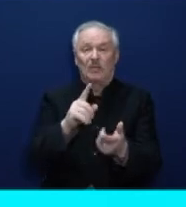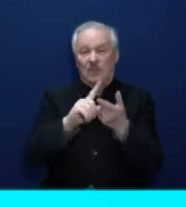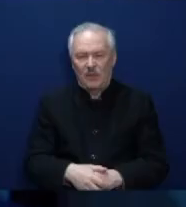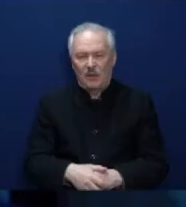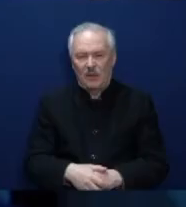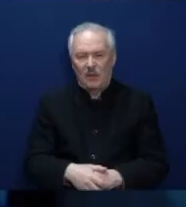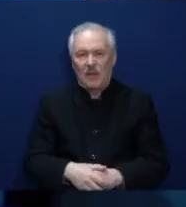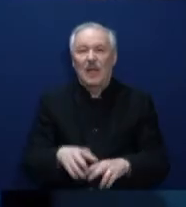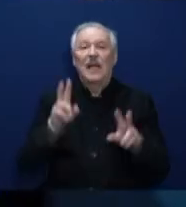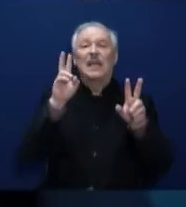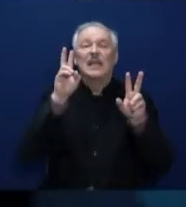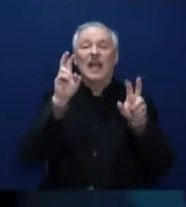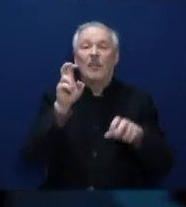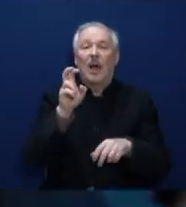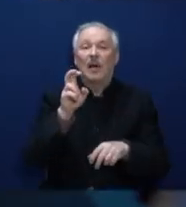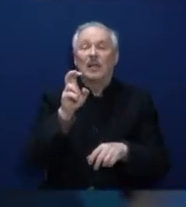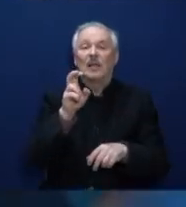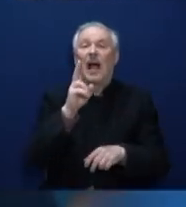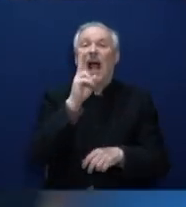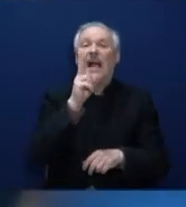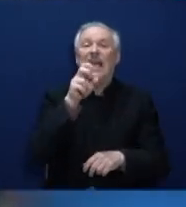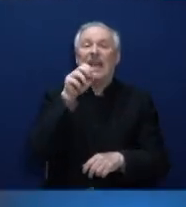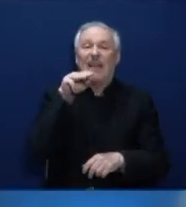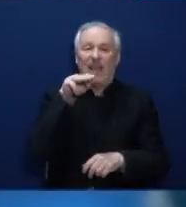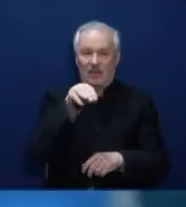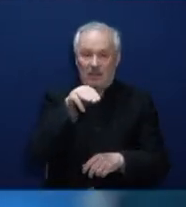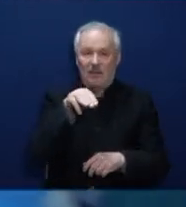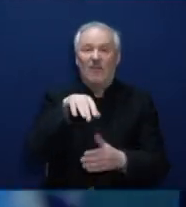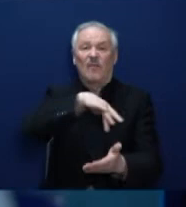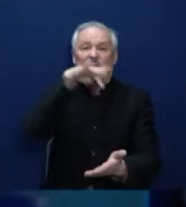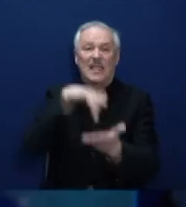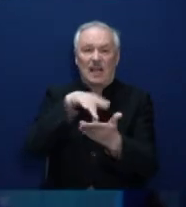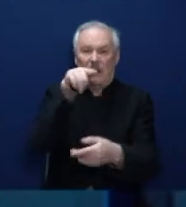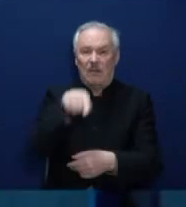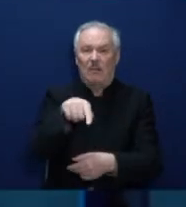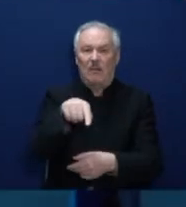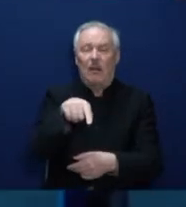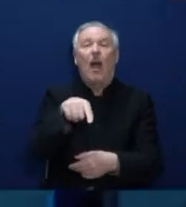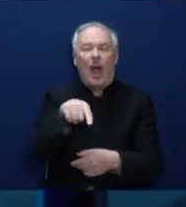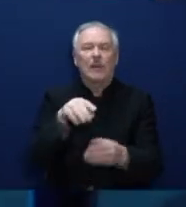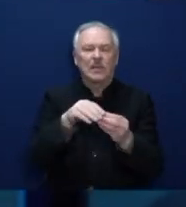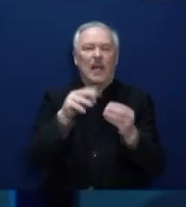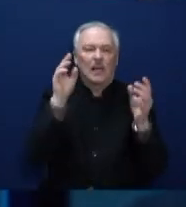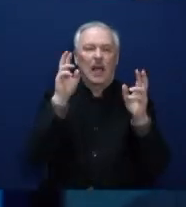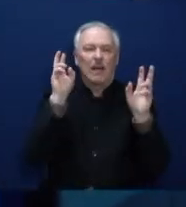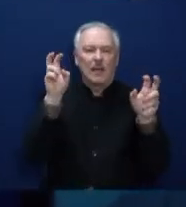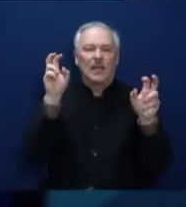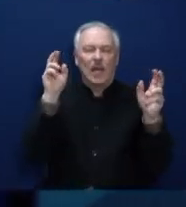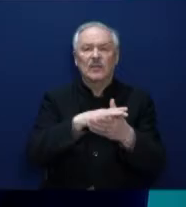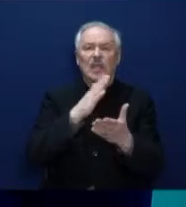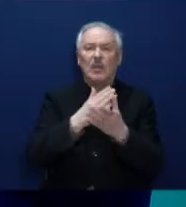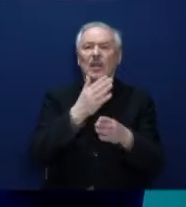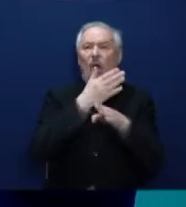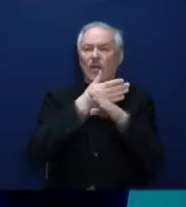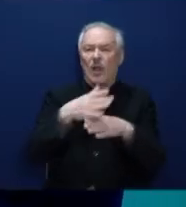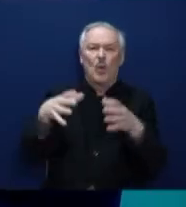Минимальный размер пенсии сегодня 12 700 рублей. Доплаты позволят довести ее до 17 тысяч рублей.